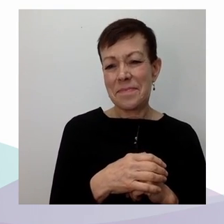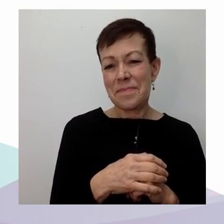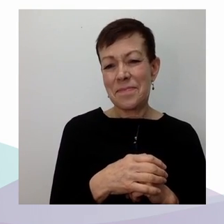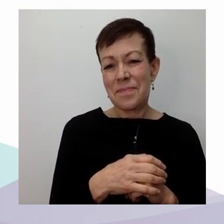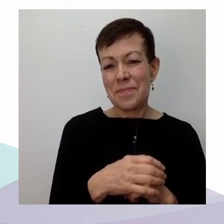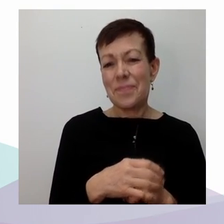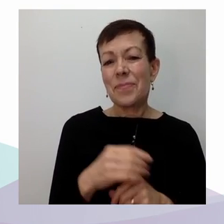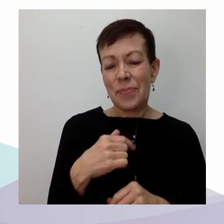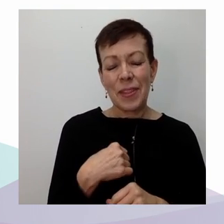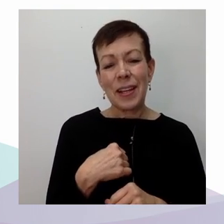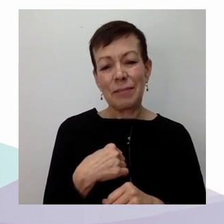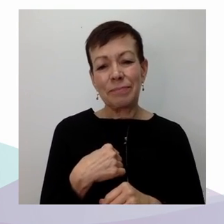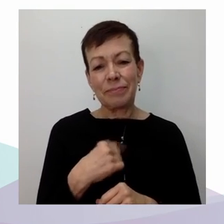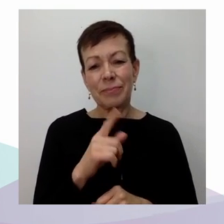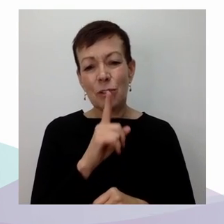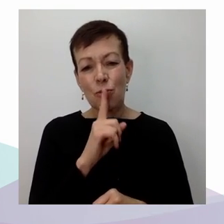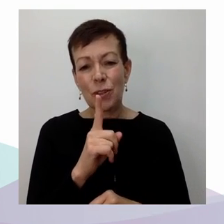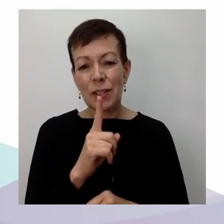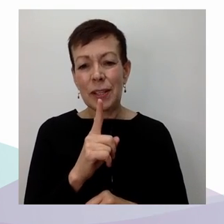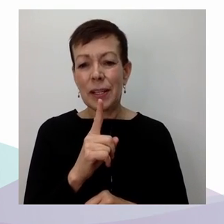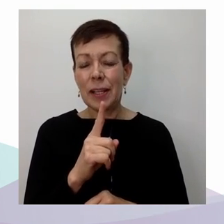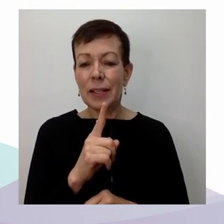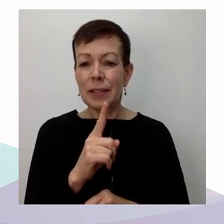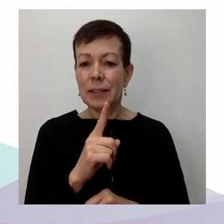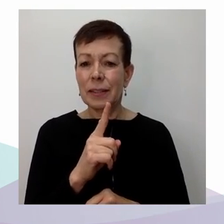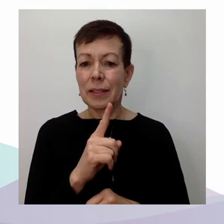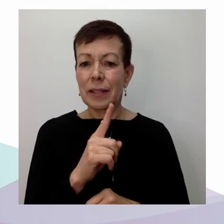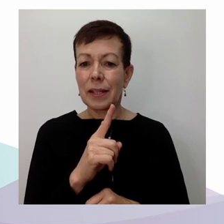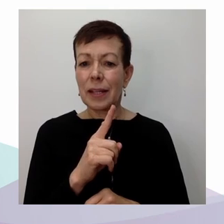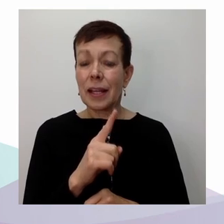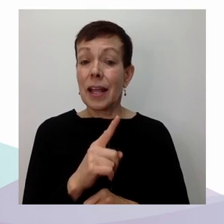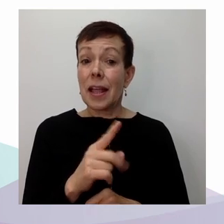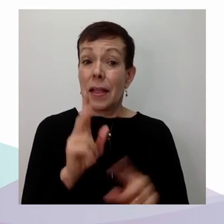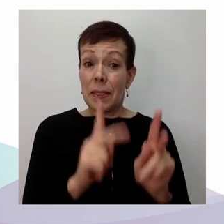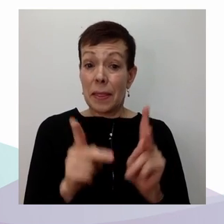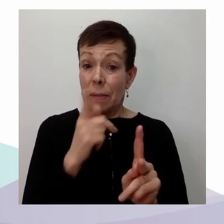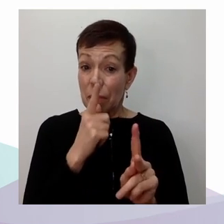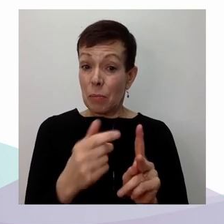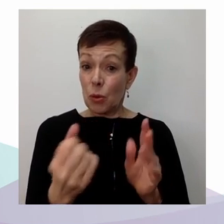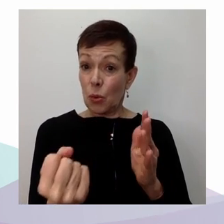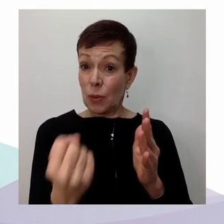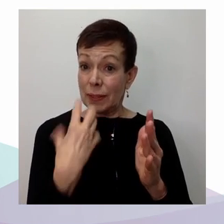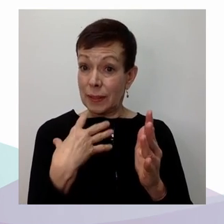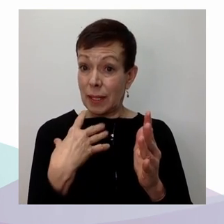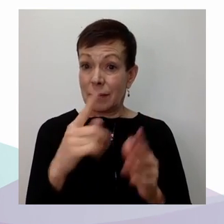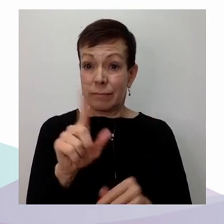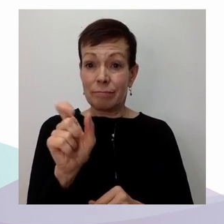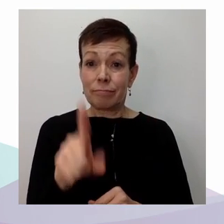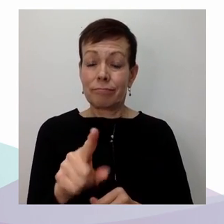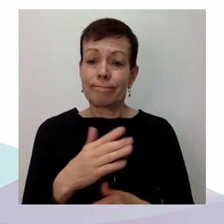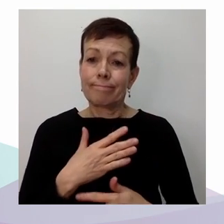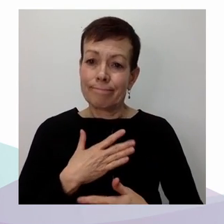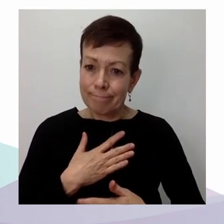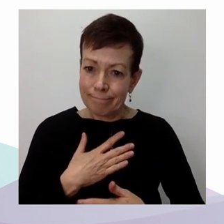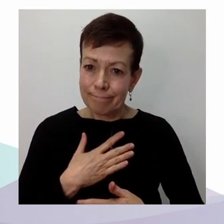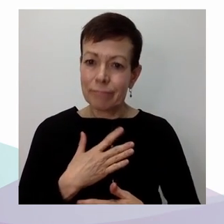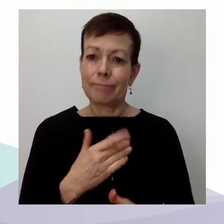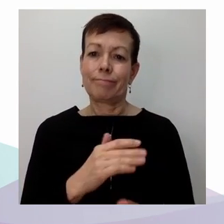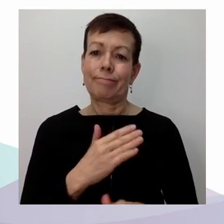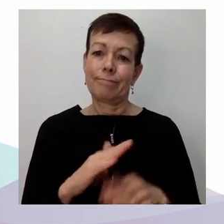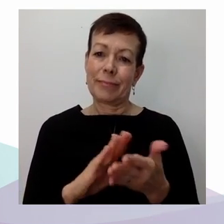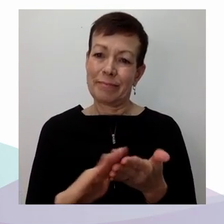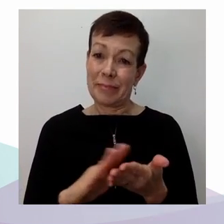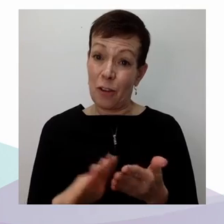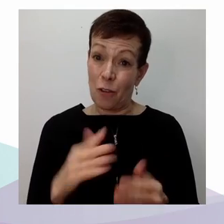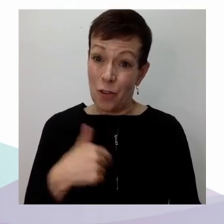Le fait que nous avons reçu autant de questions démontre l'intérêt qu'a suscité non seulement votre présentation, mais surtout la pertinence